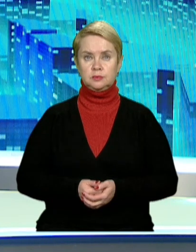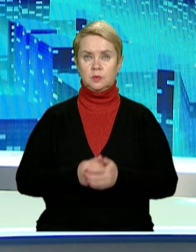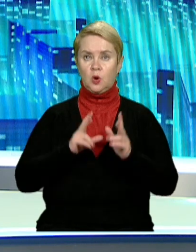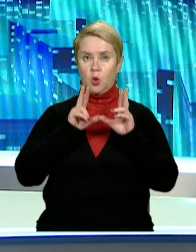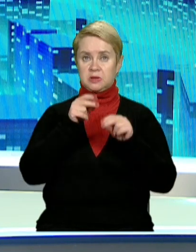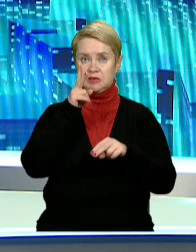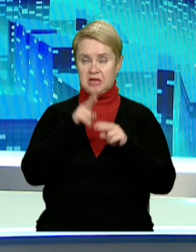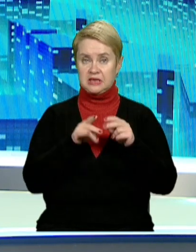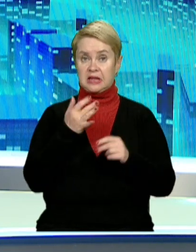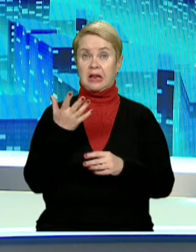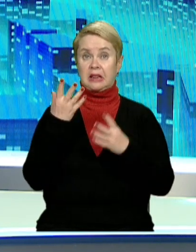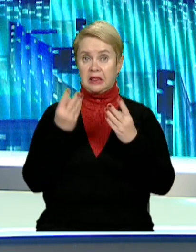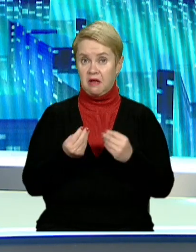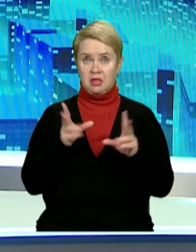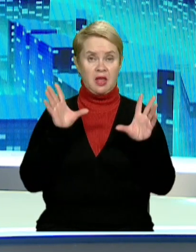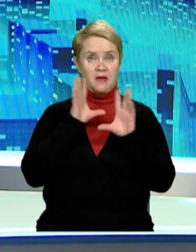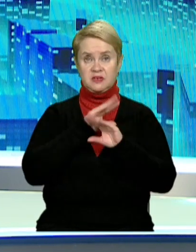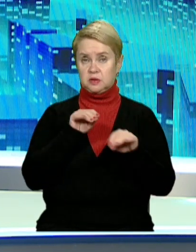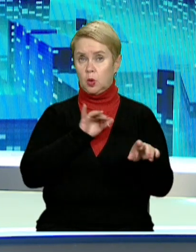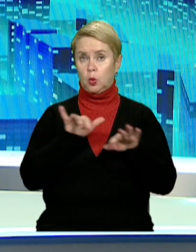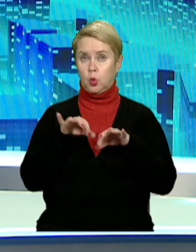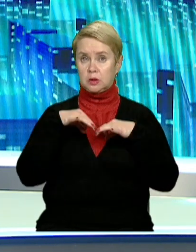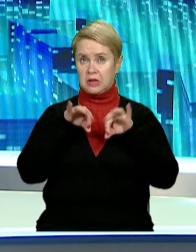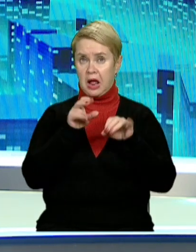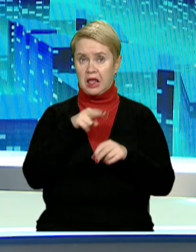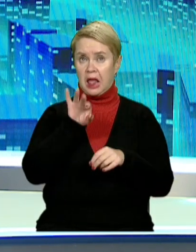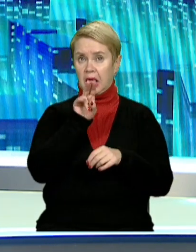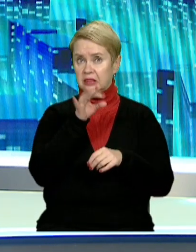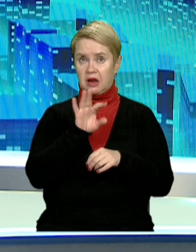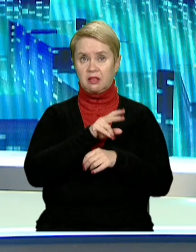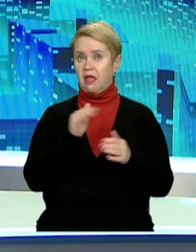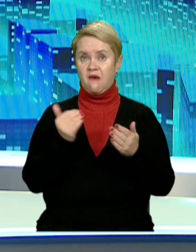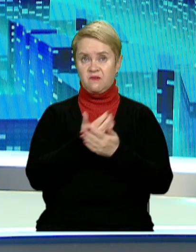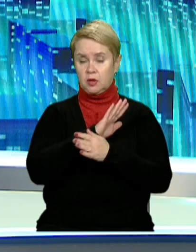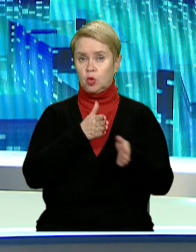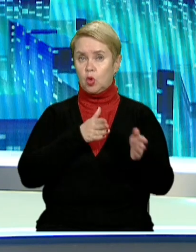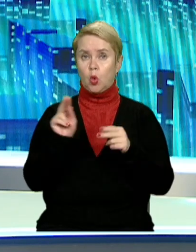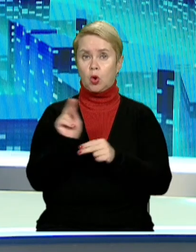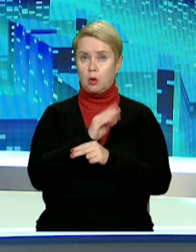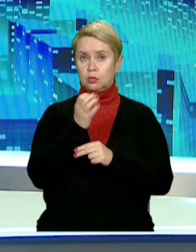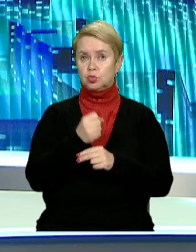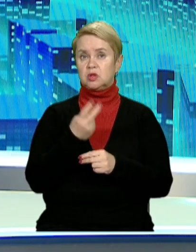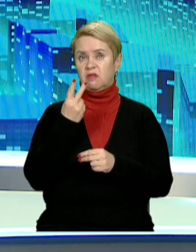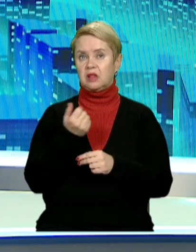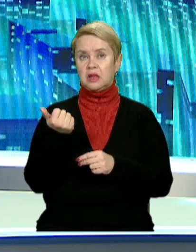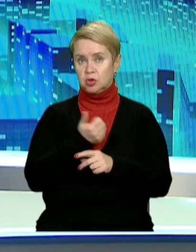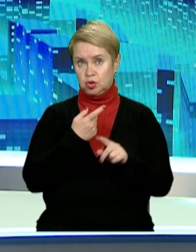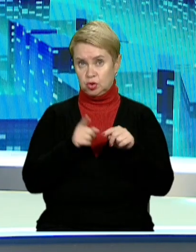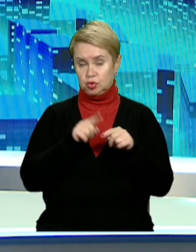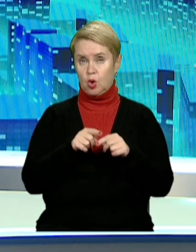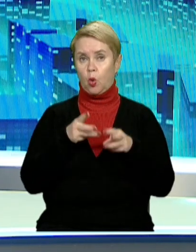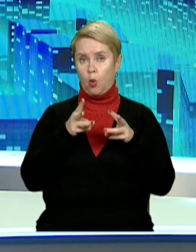Обіцяли закінчити за кілька днів, але не встигли. Рух транспорту на Янтарні не відновили. Дорогу ремонтуватимуть ще зо два тижні.